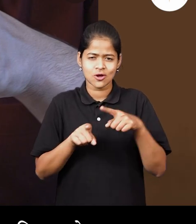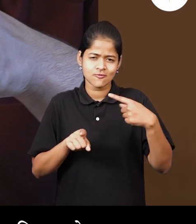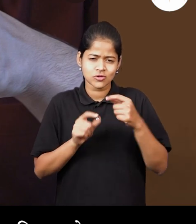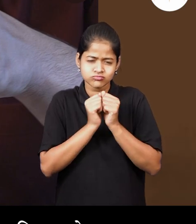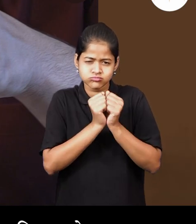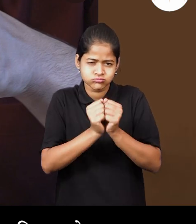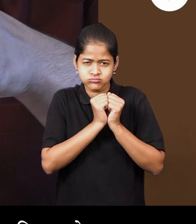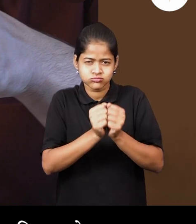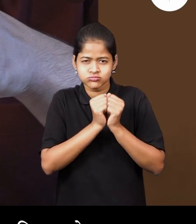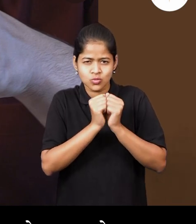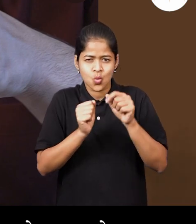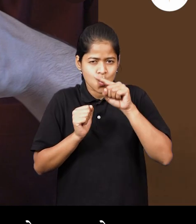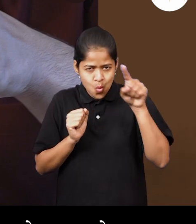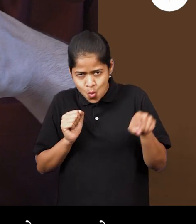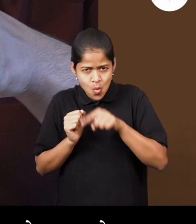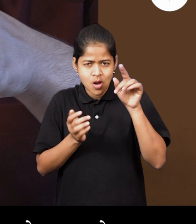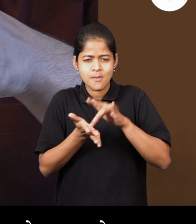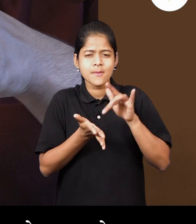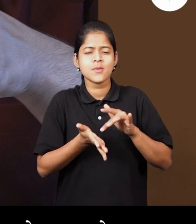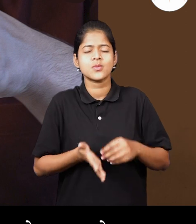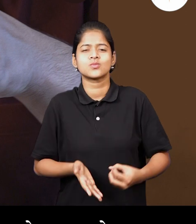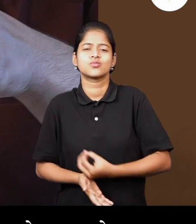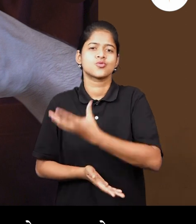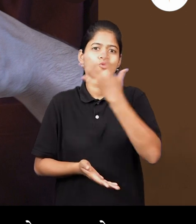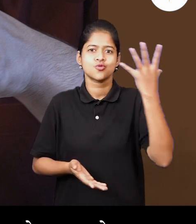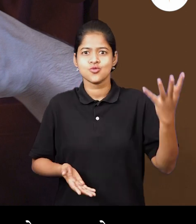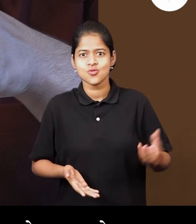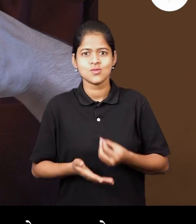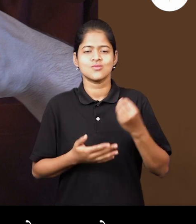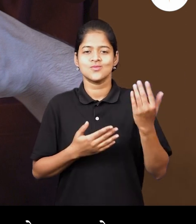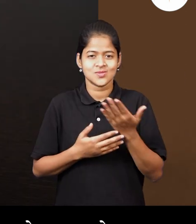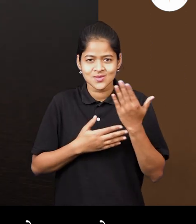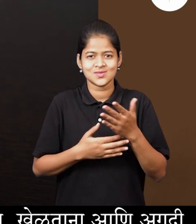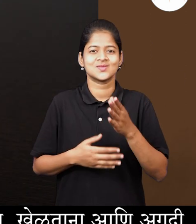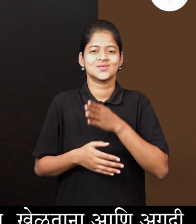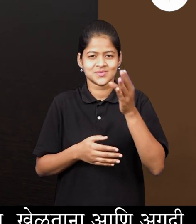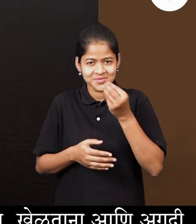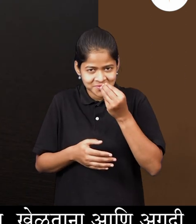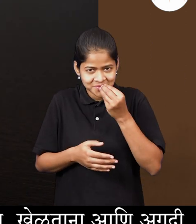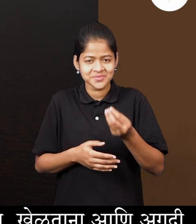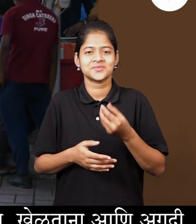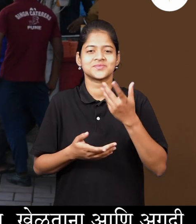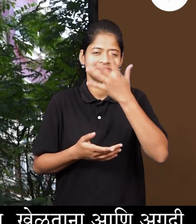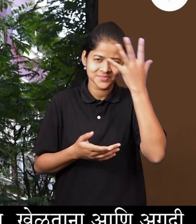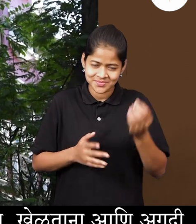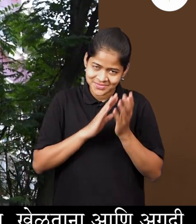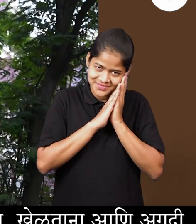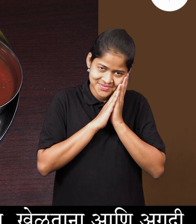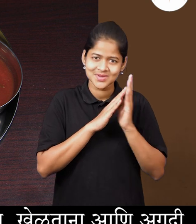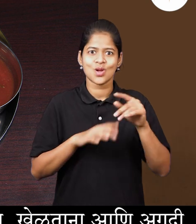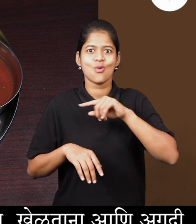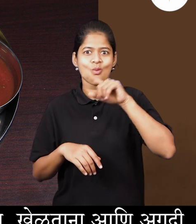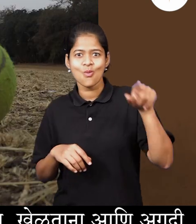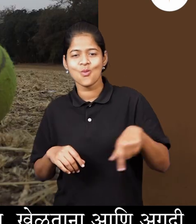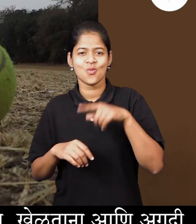खासस मित्रय बरका अगदी सावली सार्खा सतत अपले बरो रास्तो सकाई उठल्या वर शायत जाताना